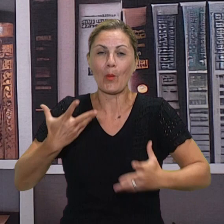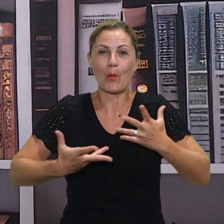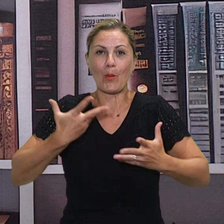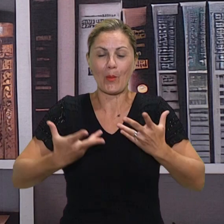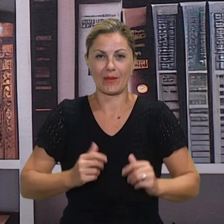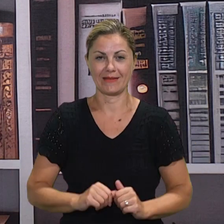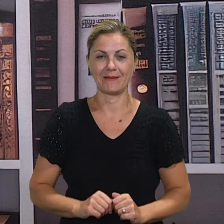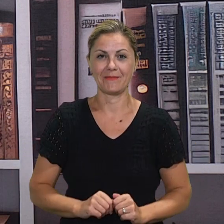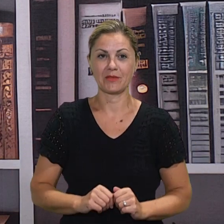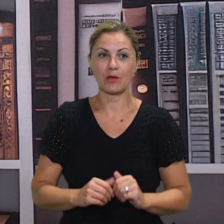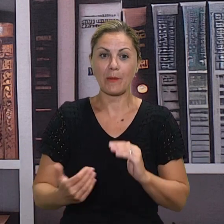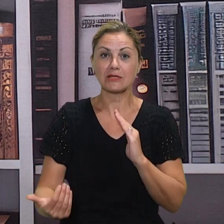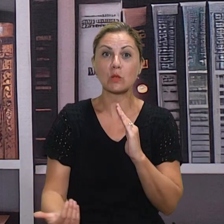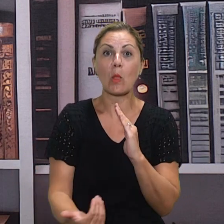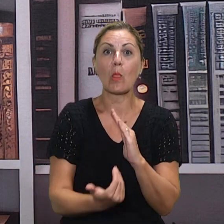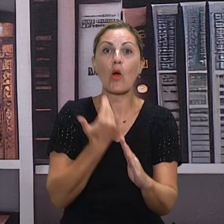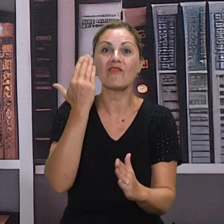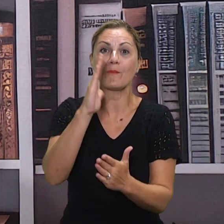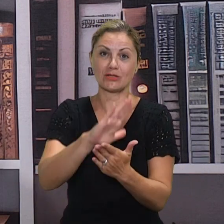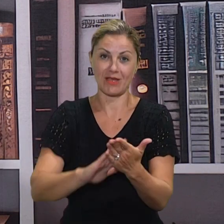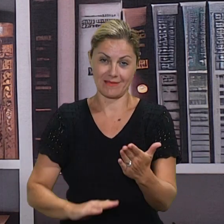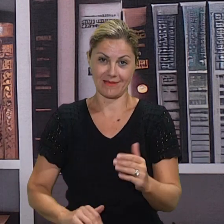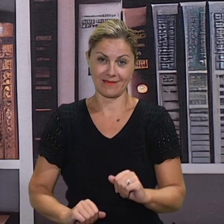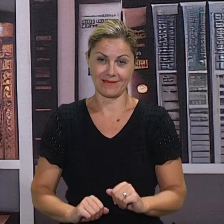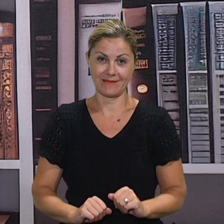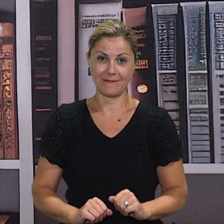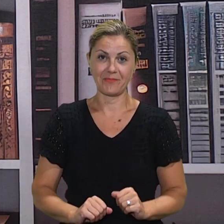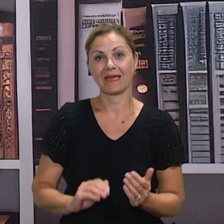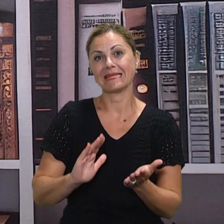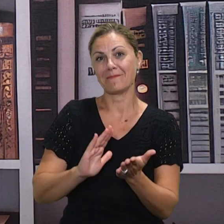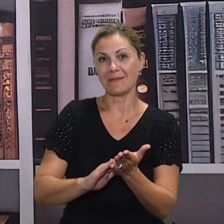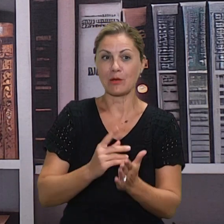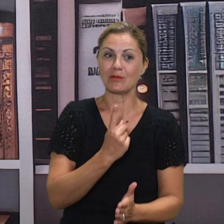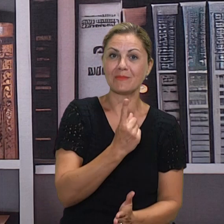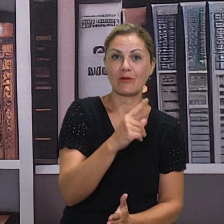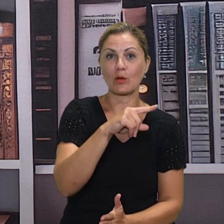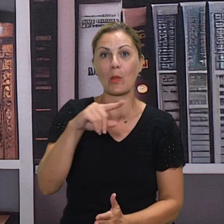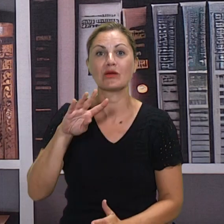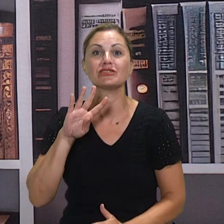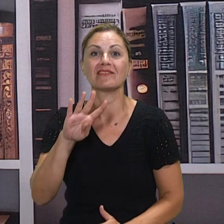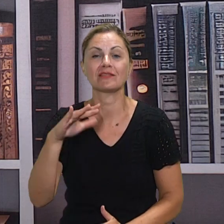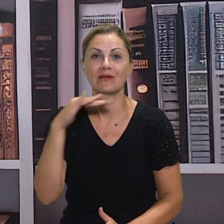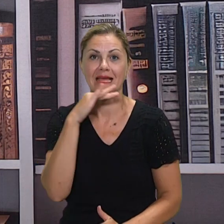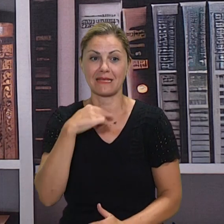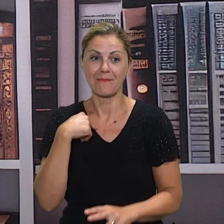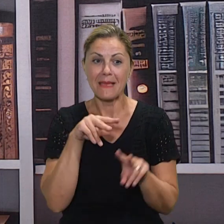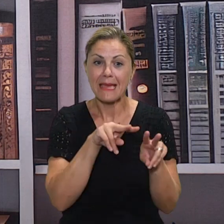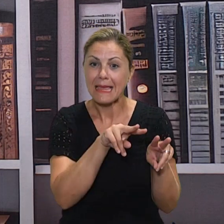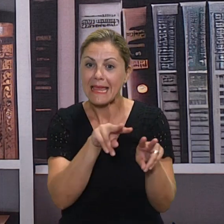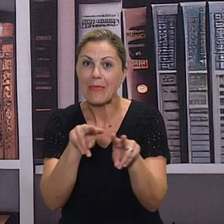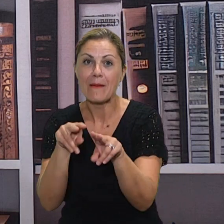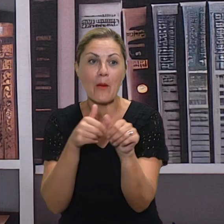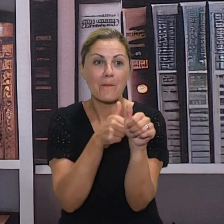nova avantura u koju krećemo. Jer nakon četvrtog razreda, kada smo isplatili jednu generaciju i gledali kako ta djeca